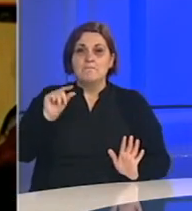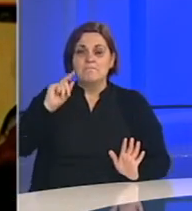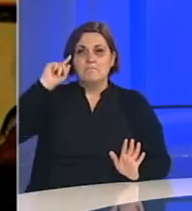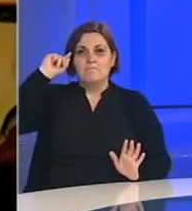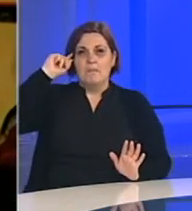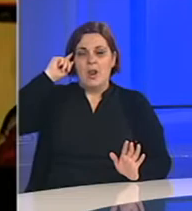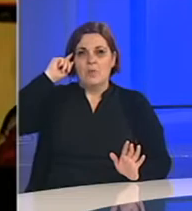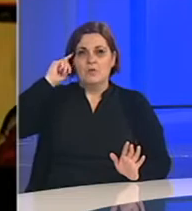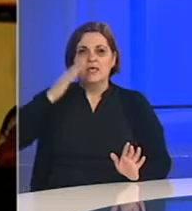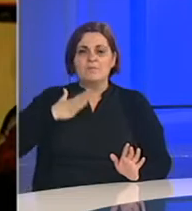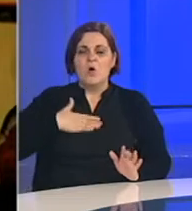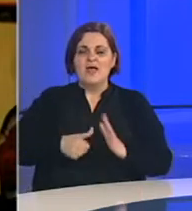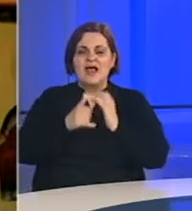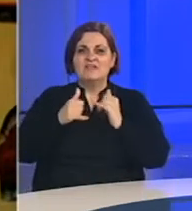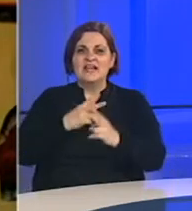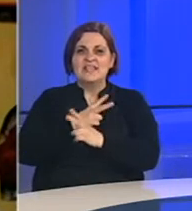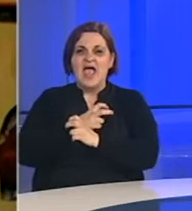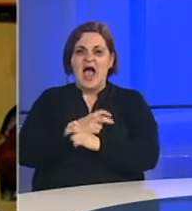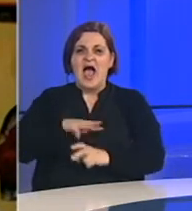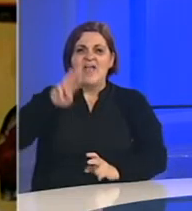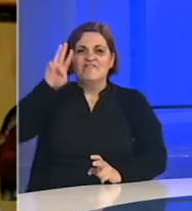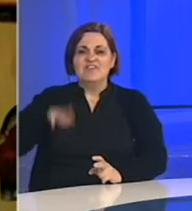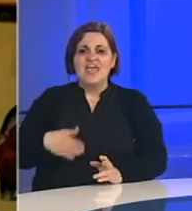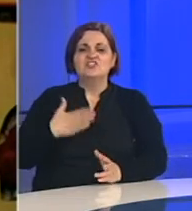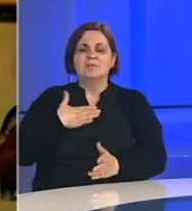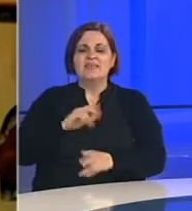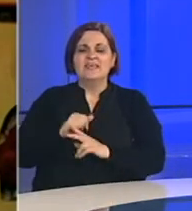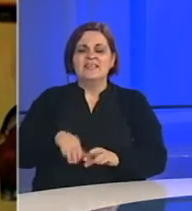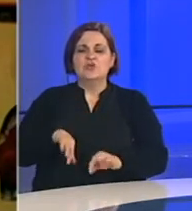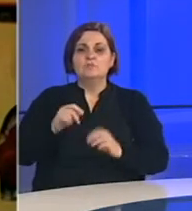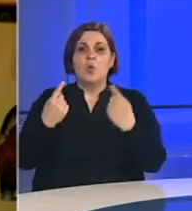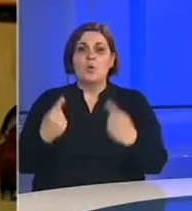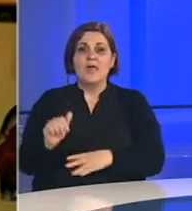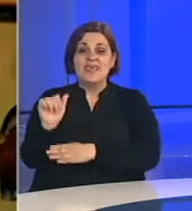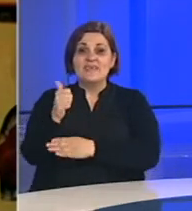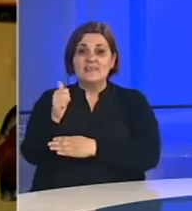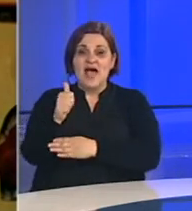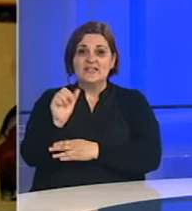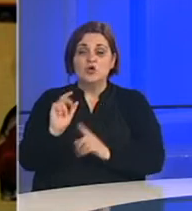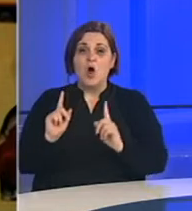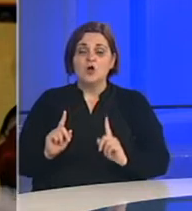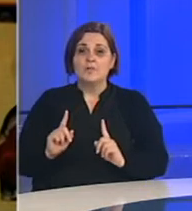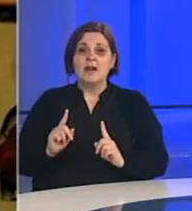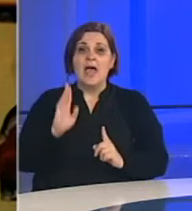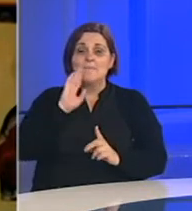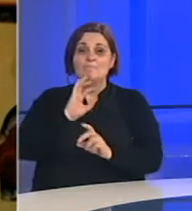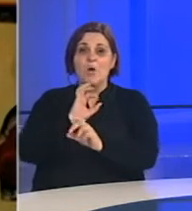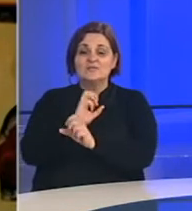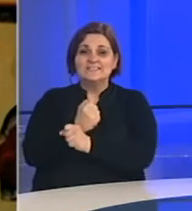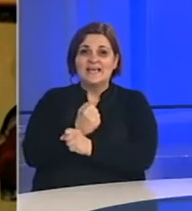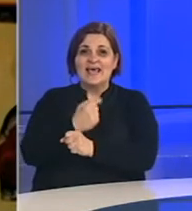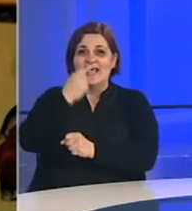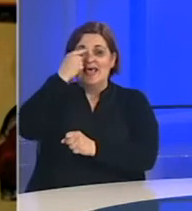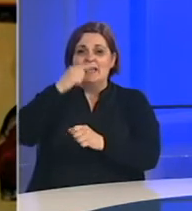na moj glavni grad u Austriji. Beć će imati isto izbore u oktobru, 11. oktobra, znači Bosna i Hrcegovina,